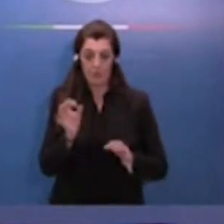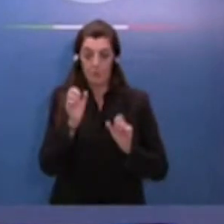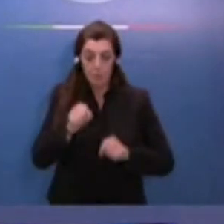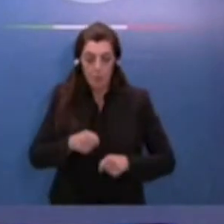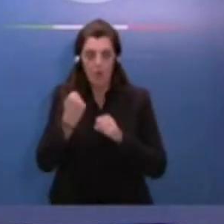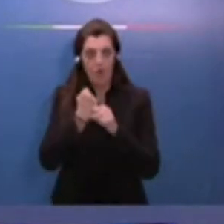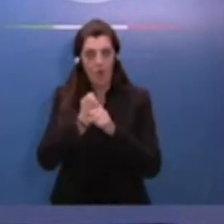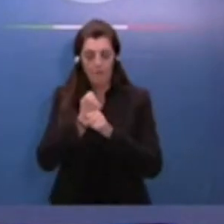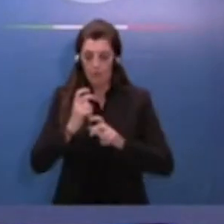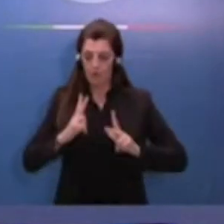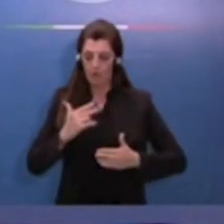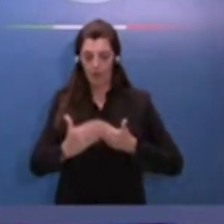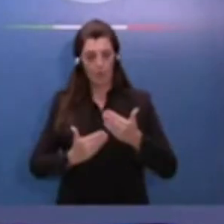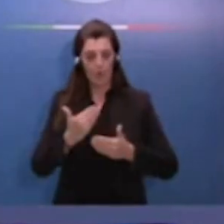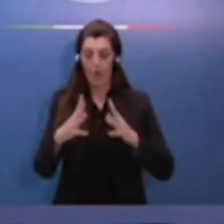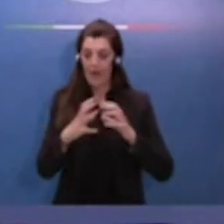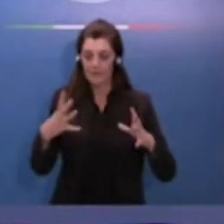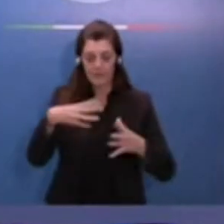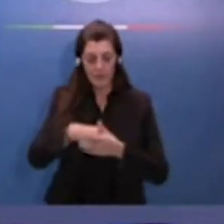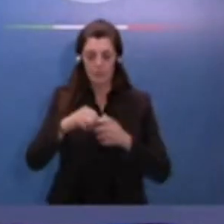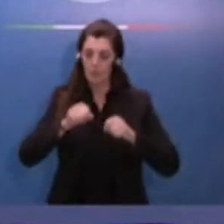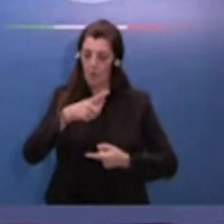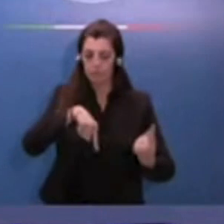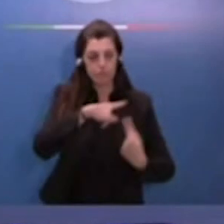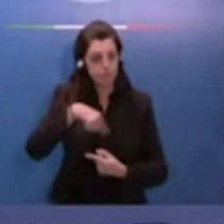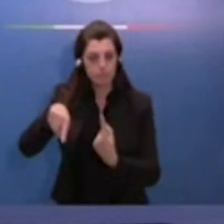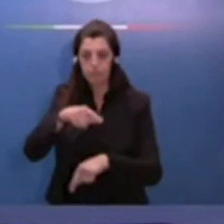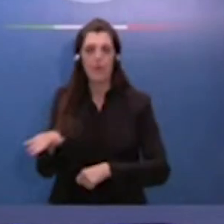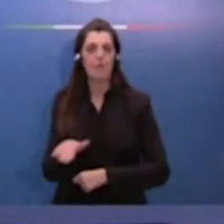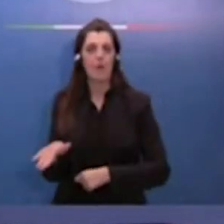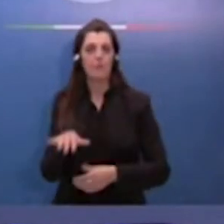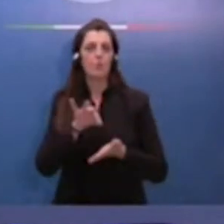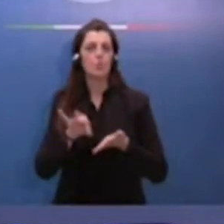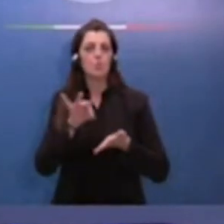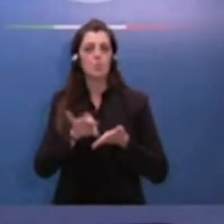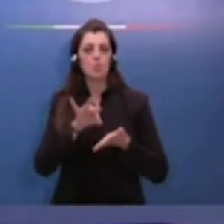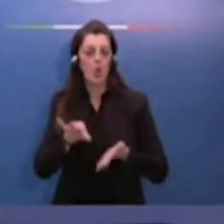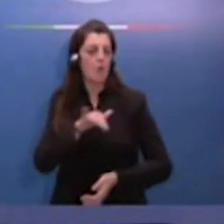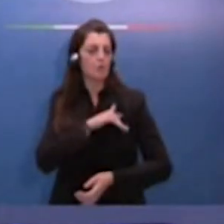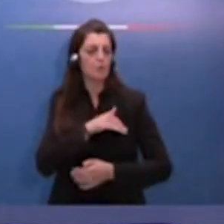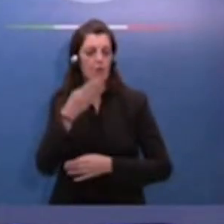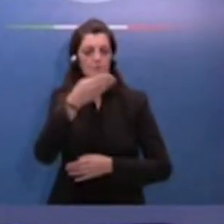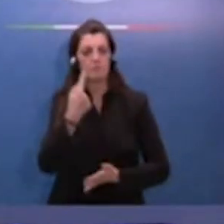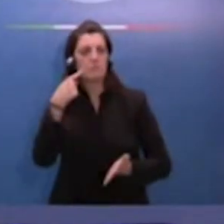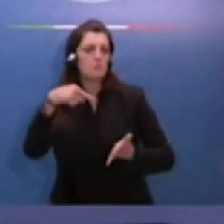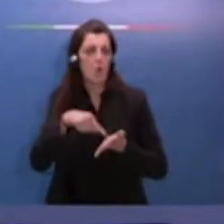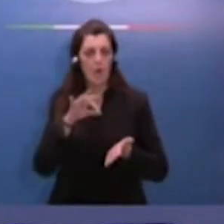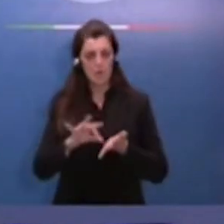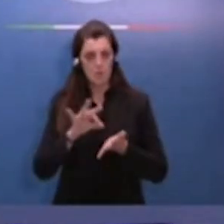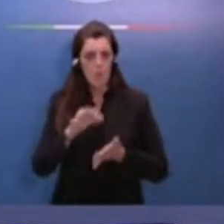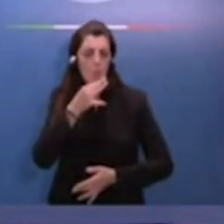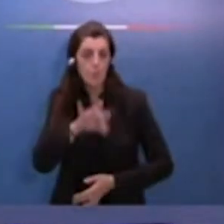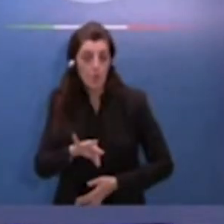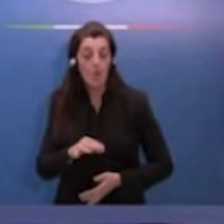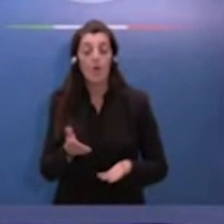nell'azienda, si possa andare in giro. I bambini, gli scolari, gli studenti sono tornati a scuola. Anche quello